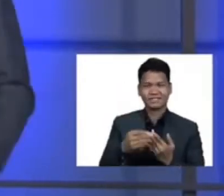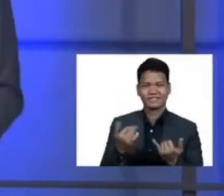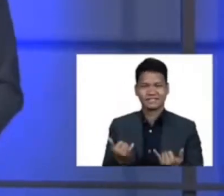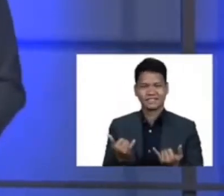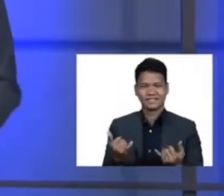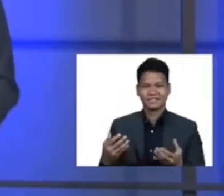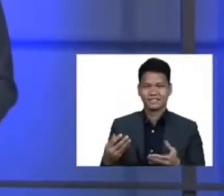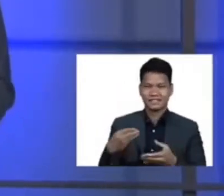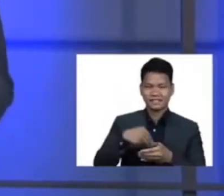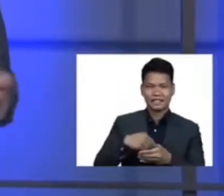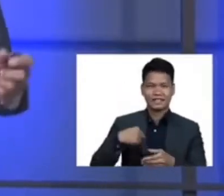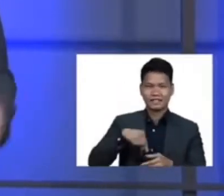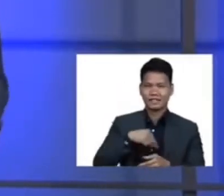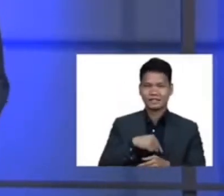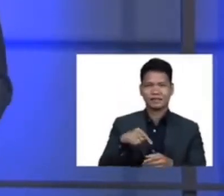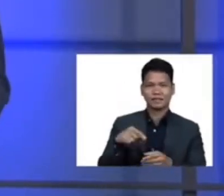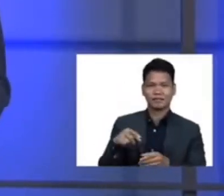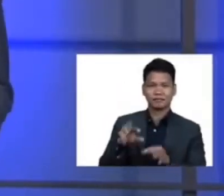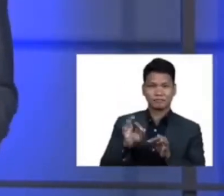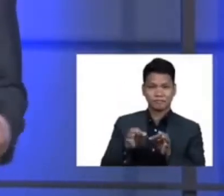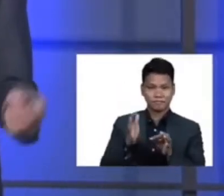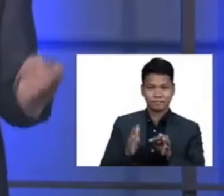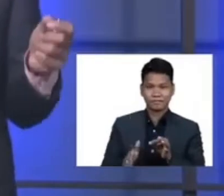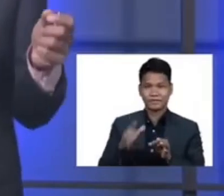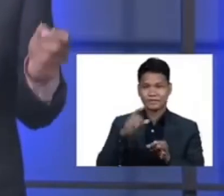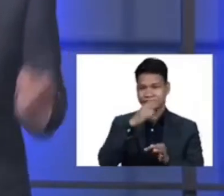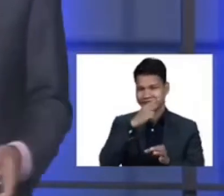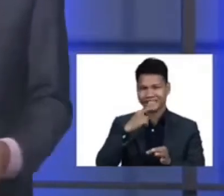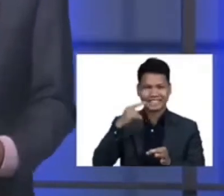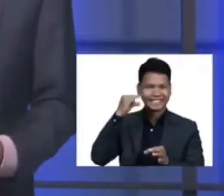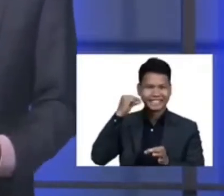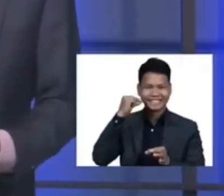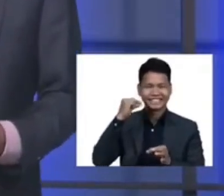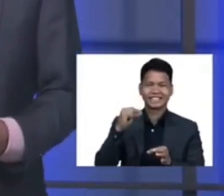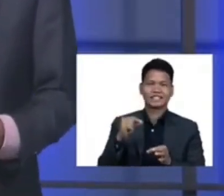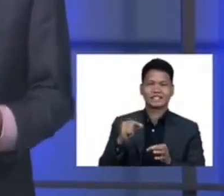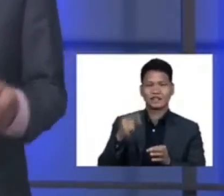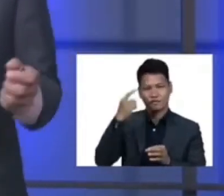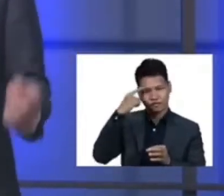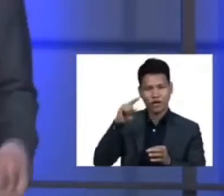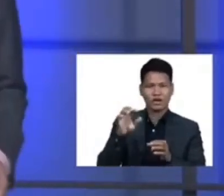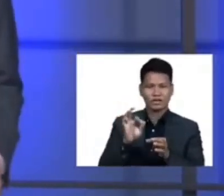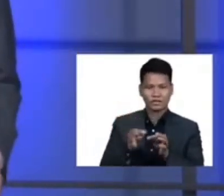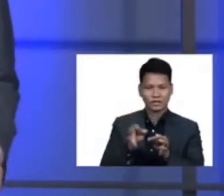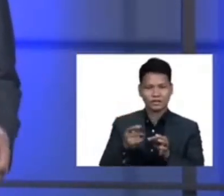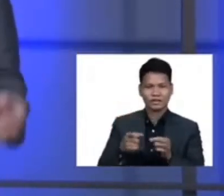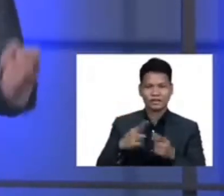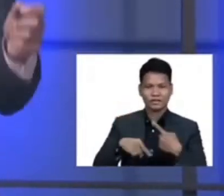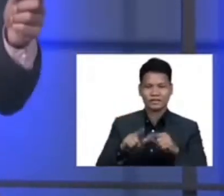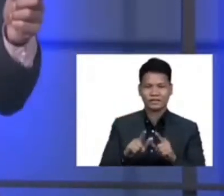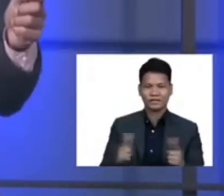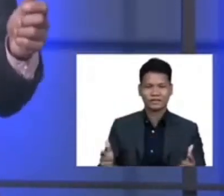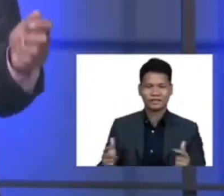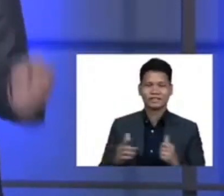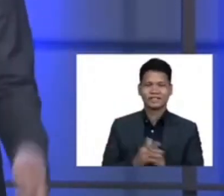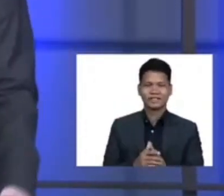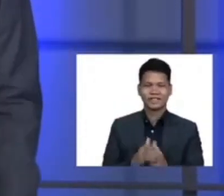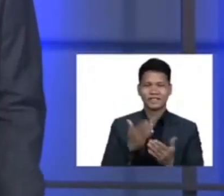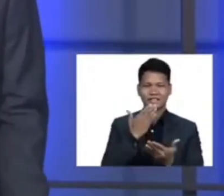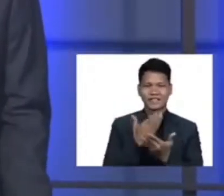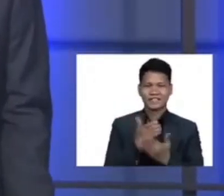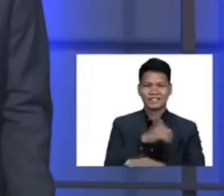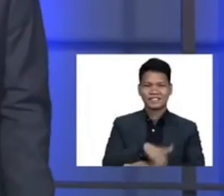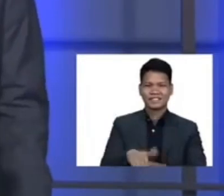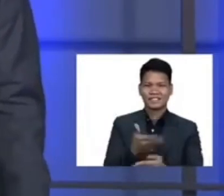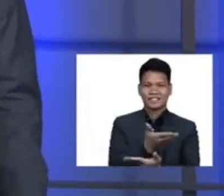natin ngayong gabi si Paul Mark Caberte ang ating translator sa Sign Language. Magandang gabi po sa bawat isa sa